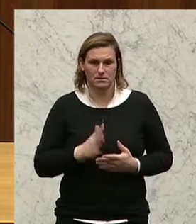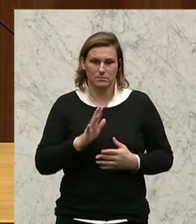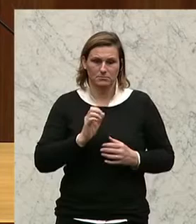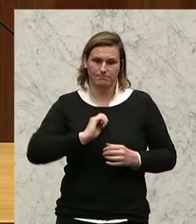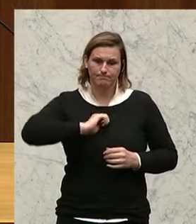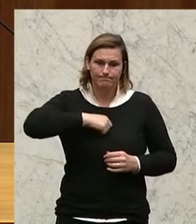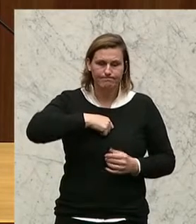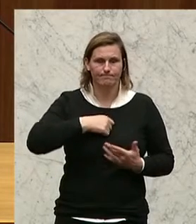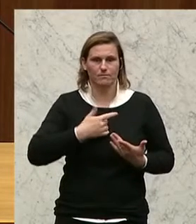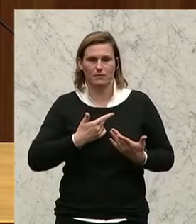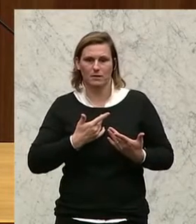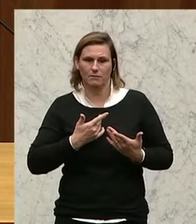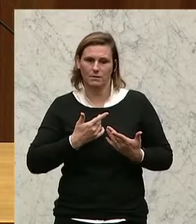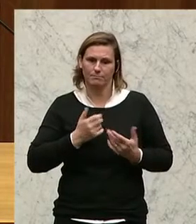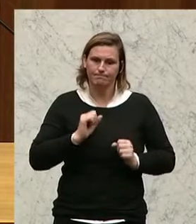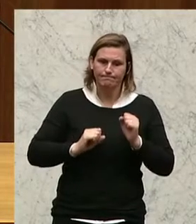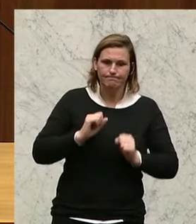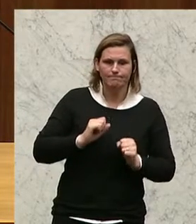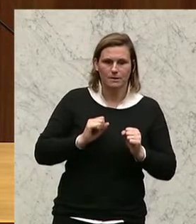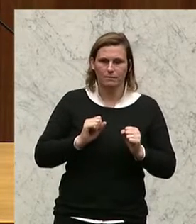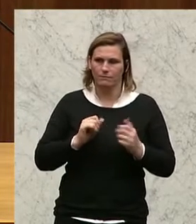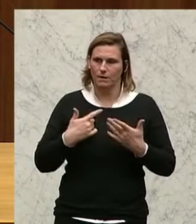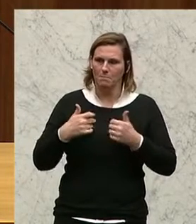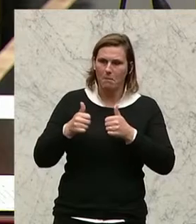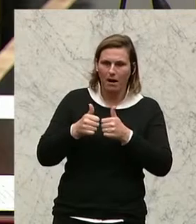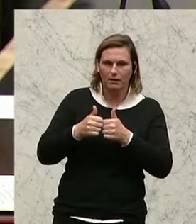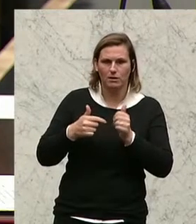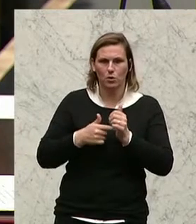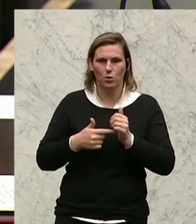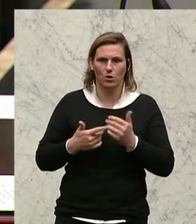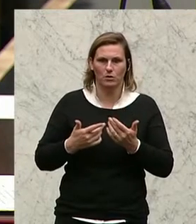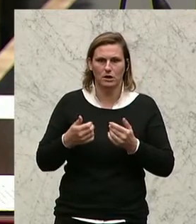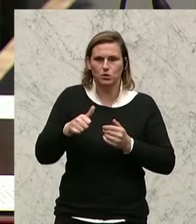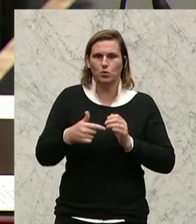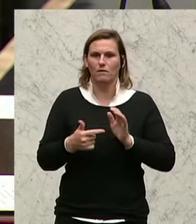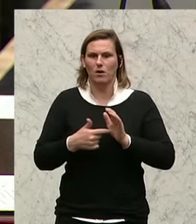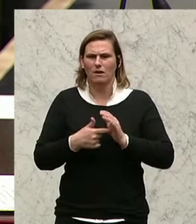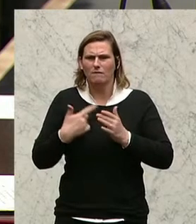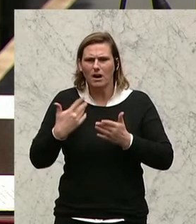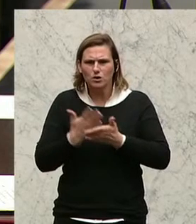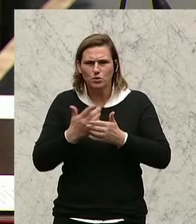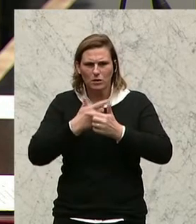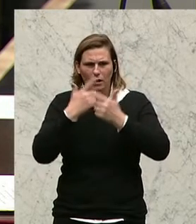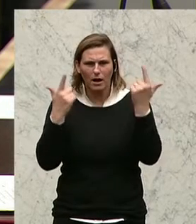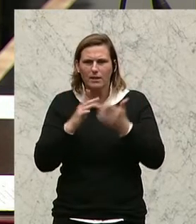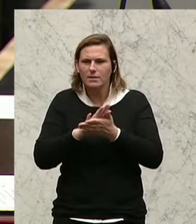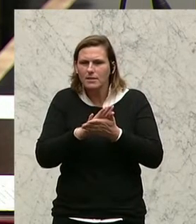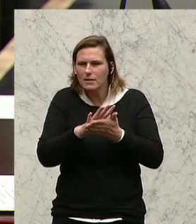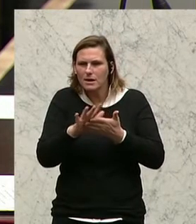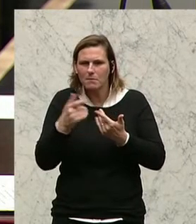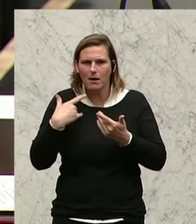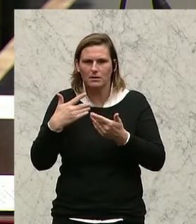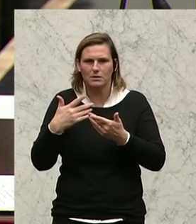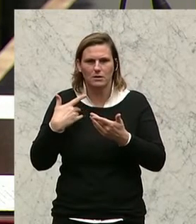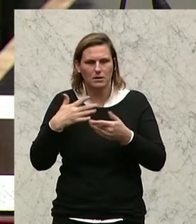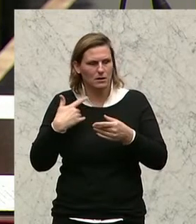Haltung, durch Ihre Art, dem Koalitionspartner hier auch noch ein Ultimatum zu stellen, da halten zwar Ihnen doch klar, dass sich niemand von Ihnen unter Druck